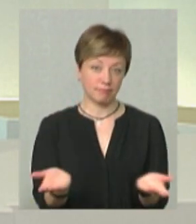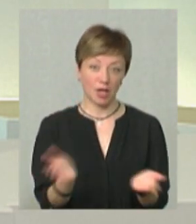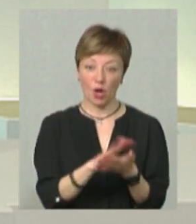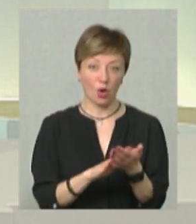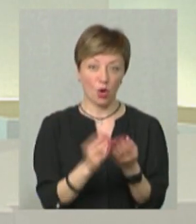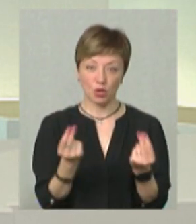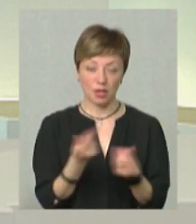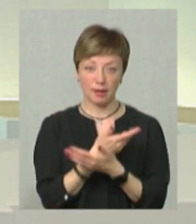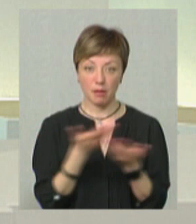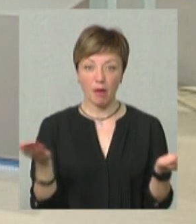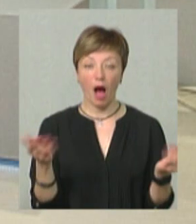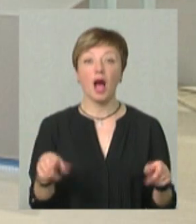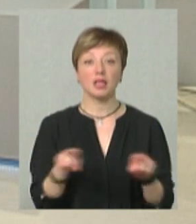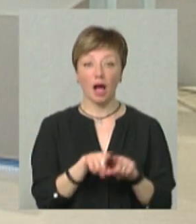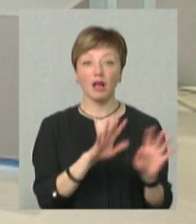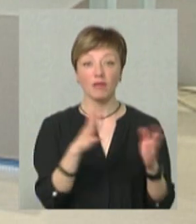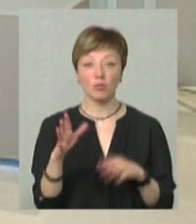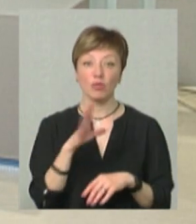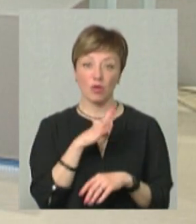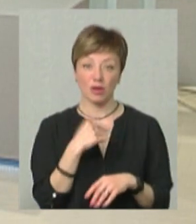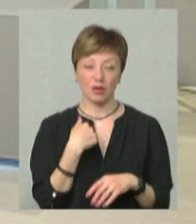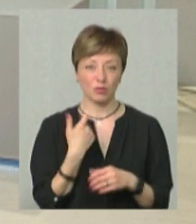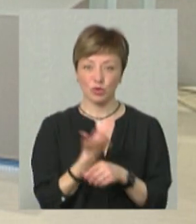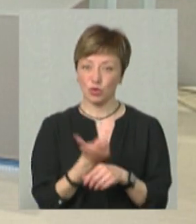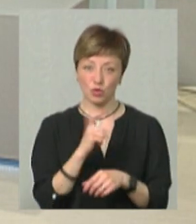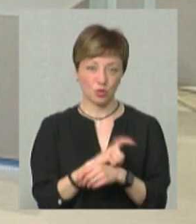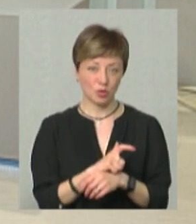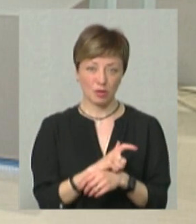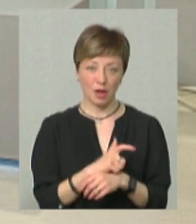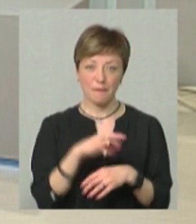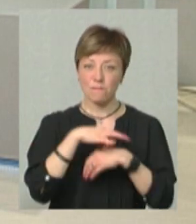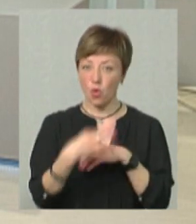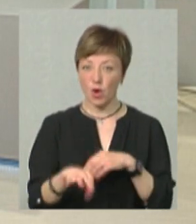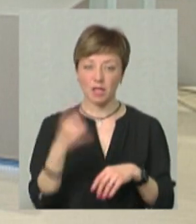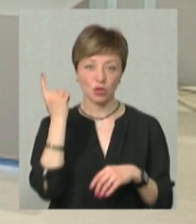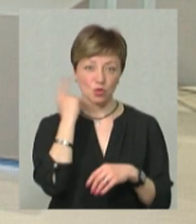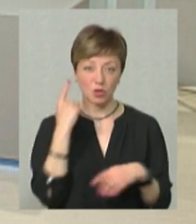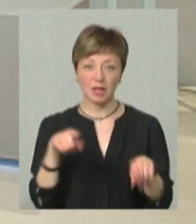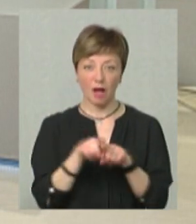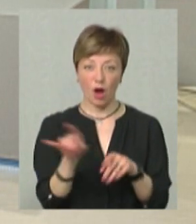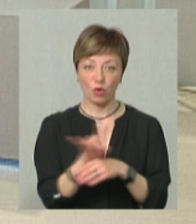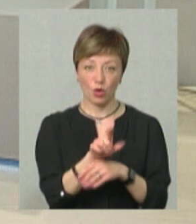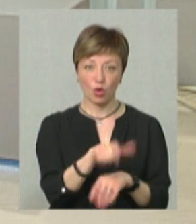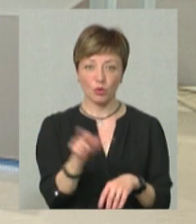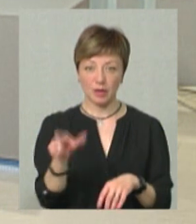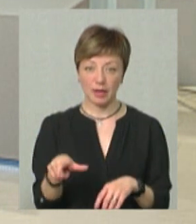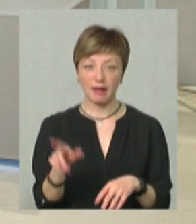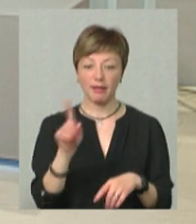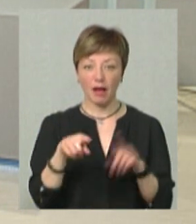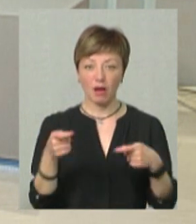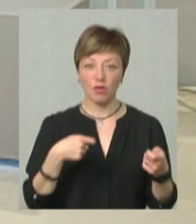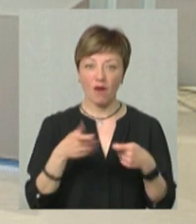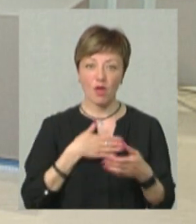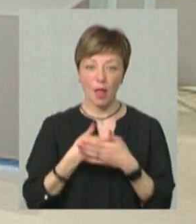і ні грошей немає. Тобто, такі випадки траплялися. Нам боляче це чути, що так людей ошукували. Деякі ріелтори працюють, бо